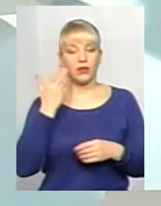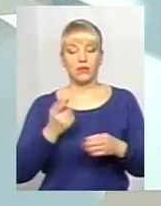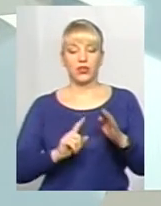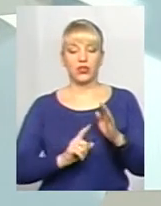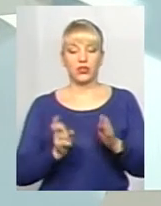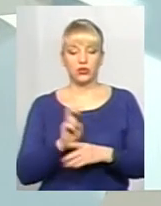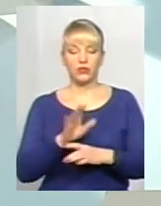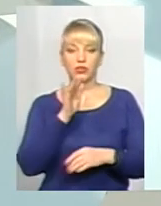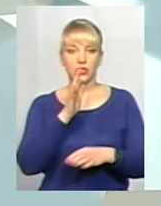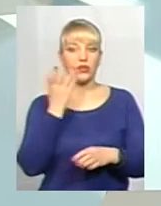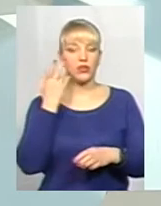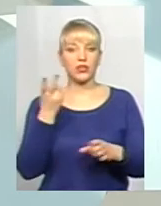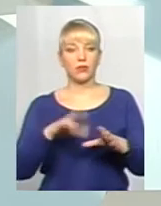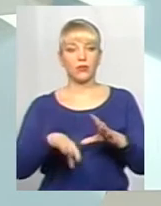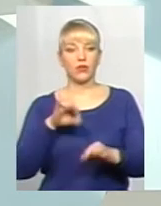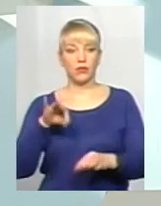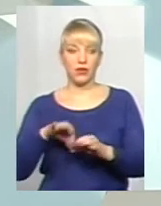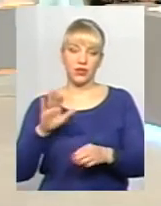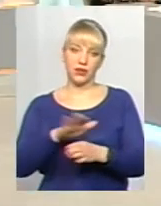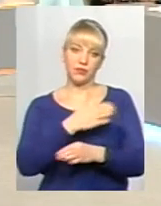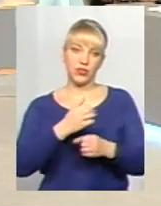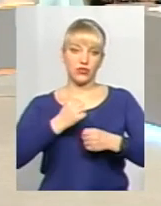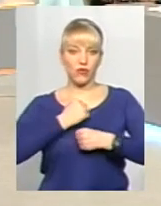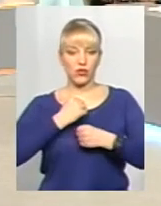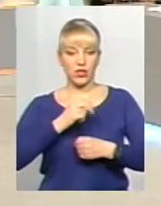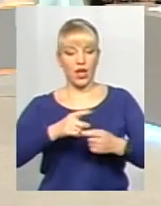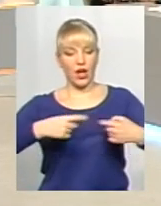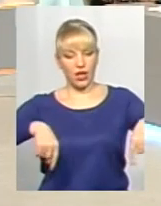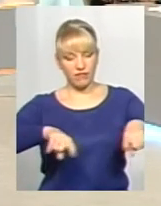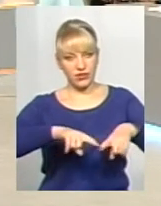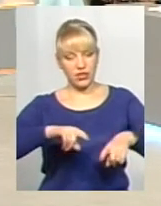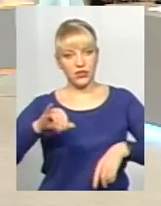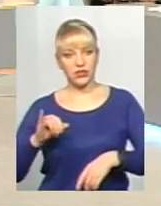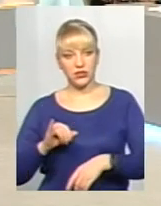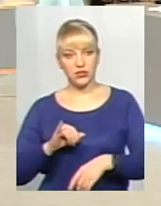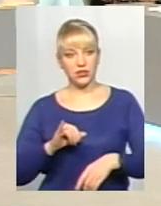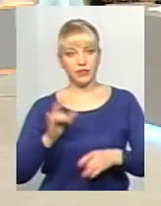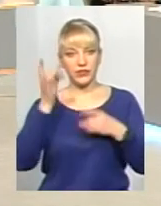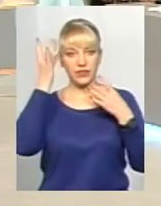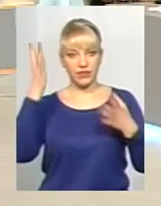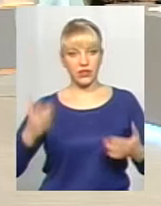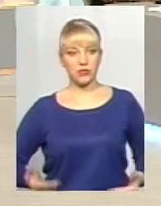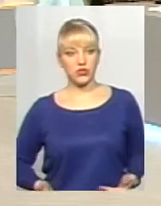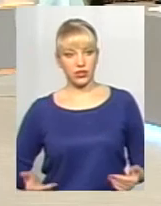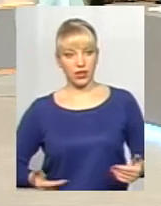вибирати, ну, між воєнною кафедрою і цивільним життям, нас